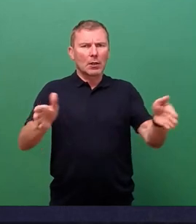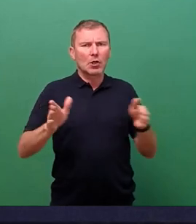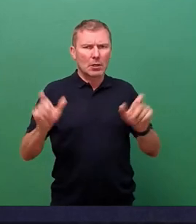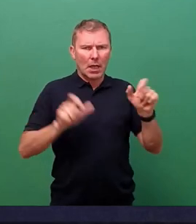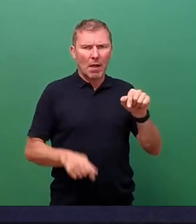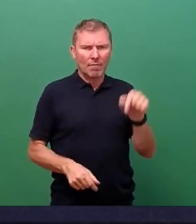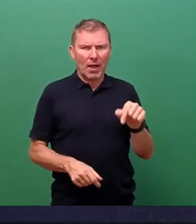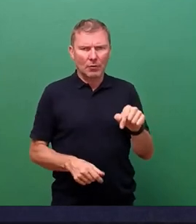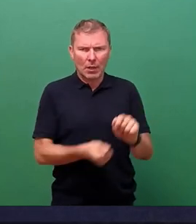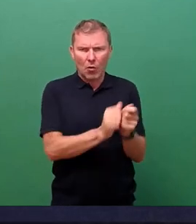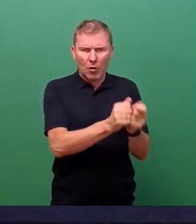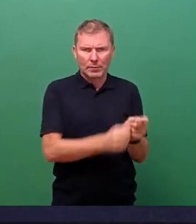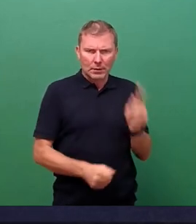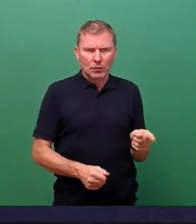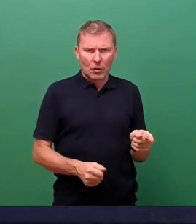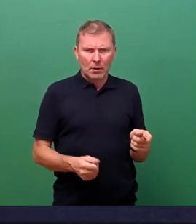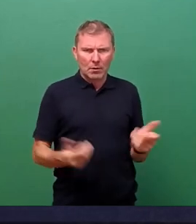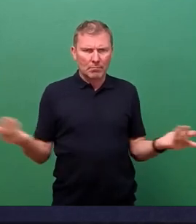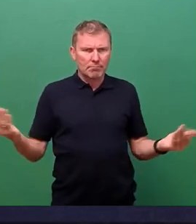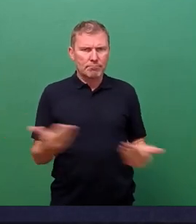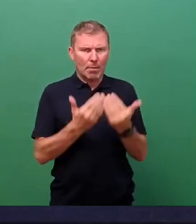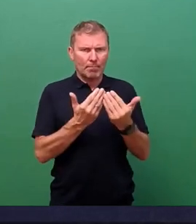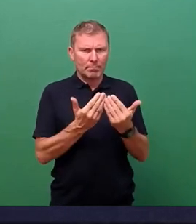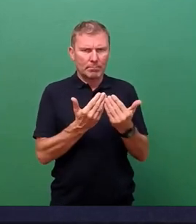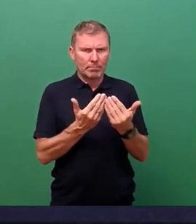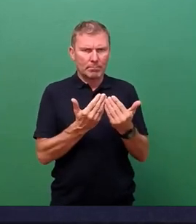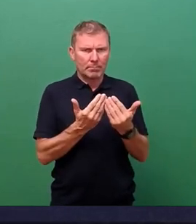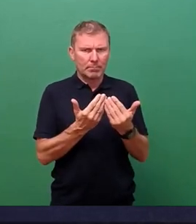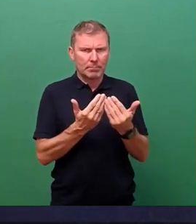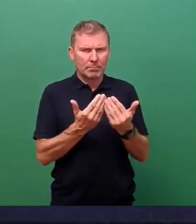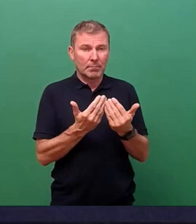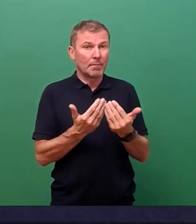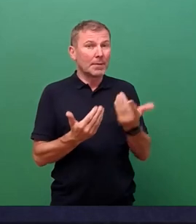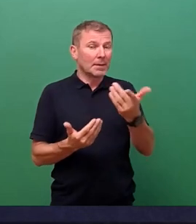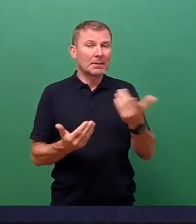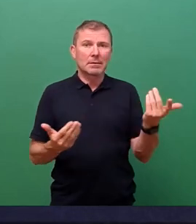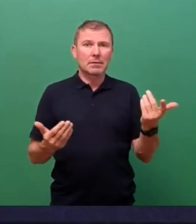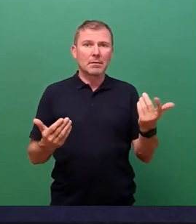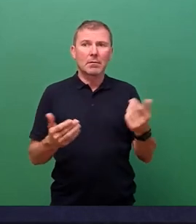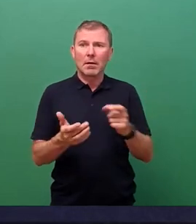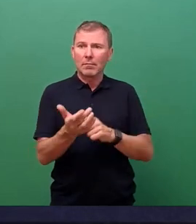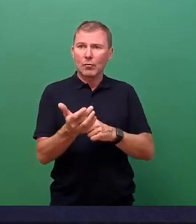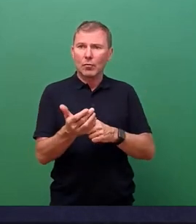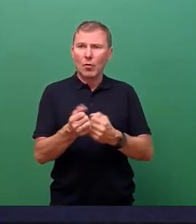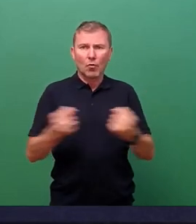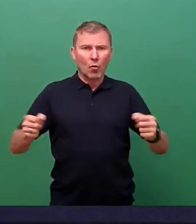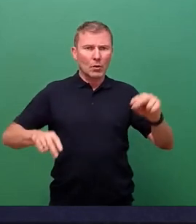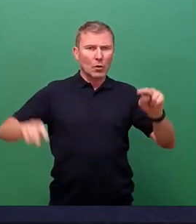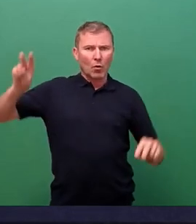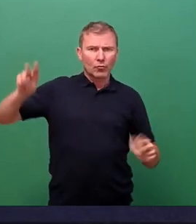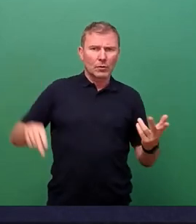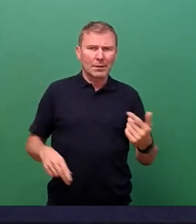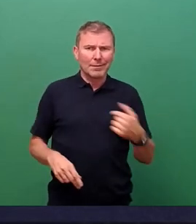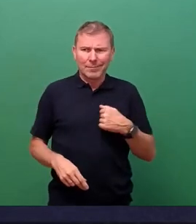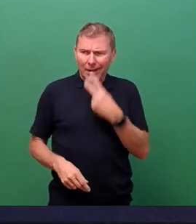umgesetzt werden soll. Angesichts dieser Diskrepanz, die wir natürlich durchaus sehen,